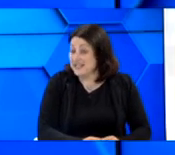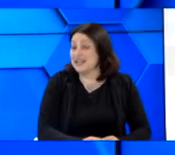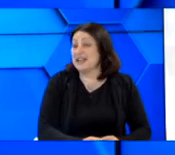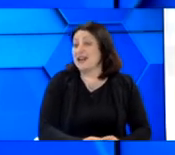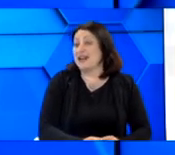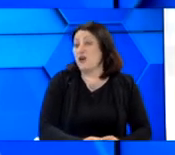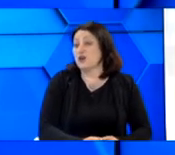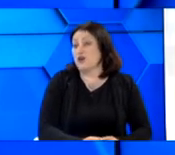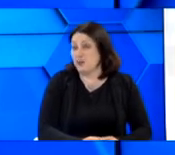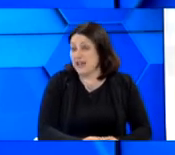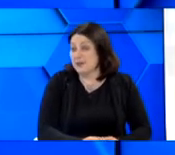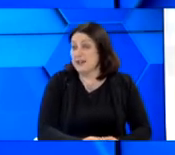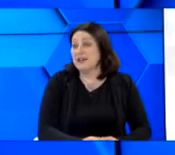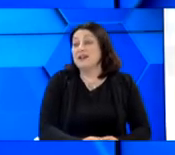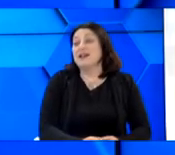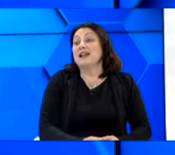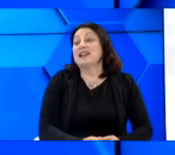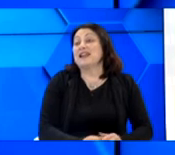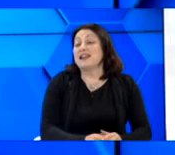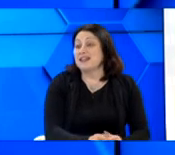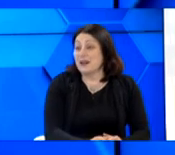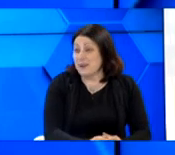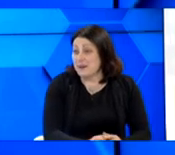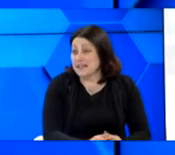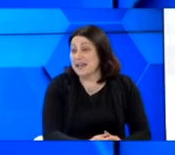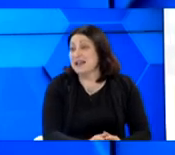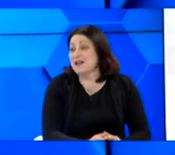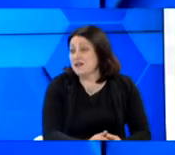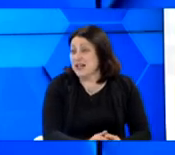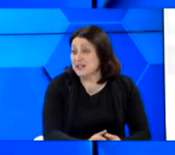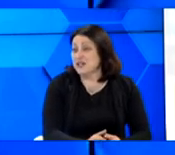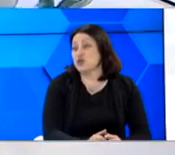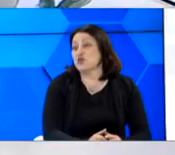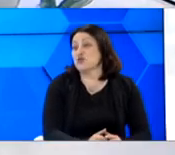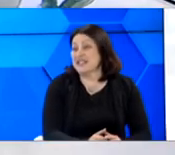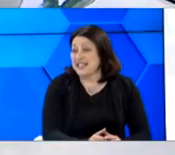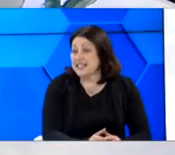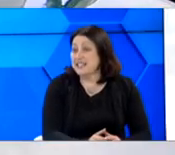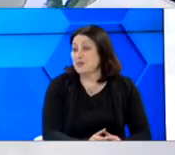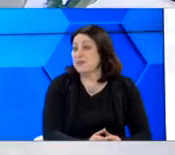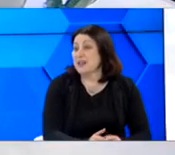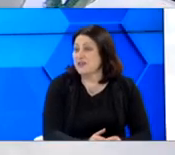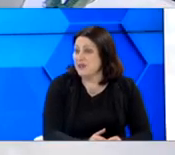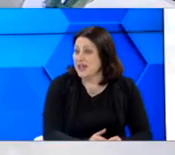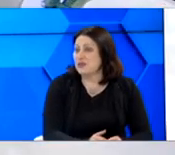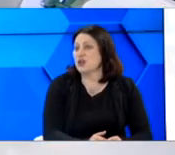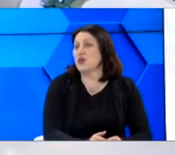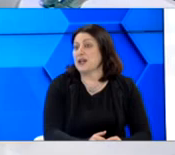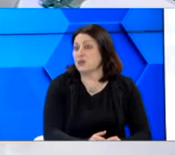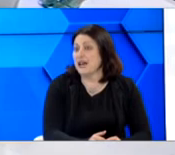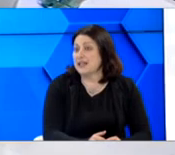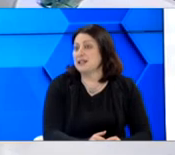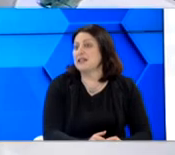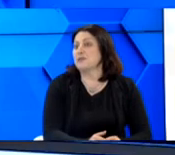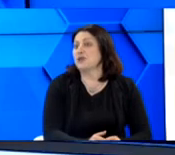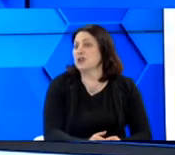διεκδίκηση, ήταν ένα όνειρο που είχαμε. Και ήθελα πραγματικά να ευχαριστήσω και όσους μας στηρίξανε από την περιφέρεια, τον κύριο